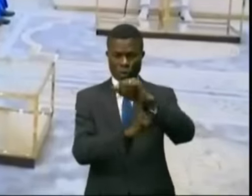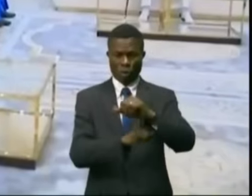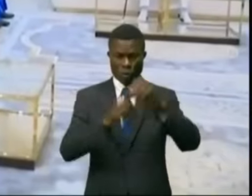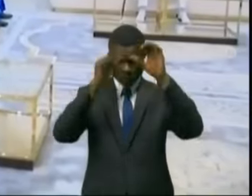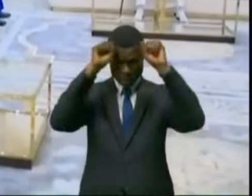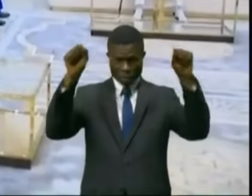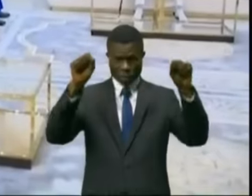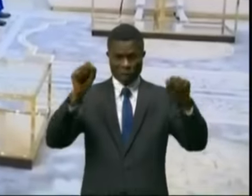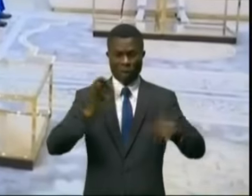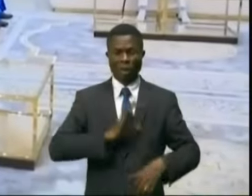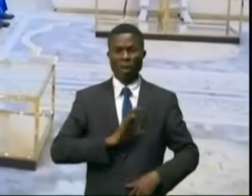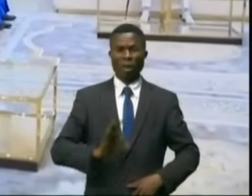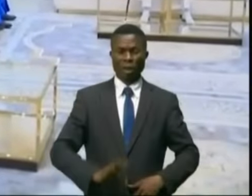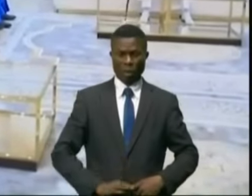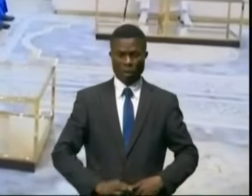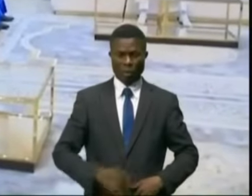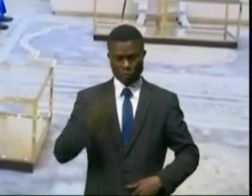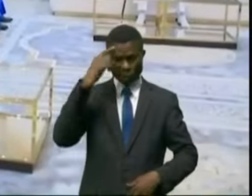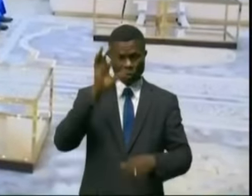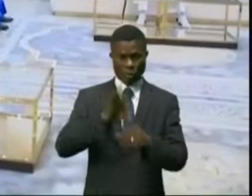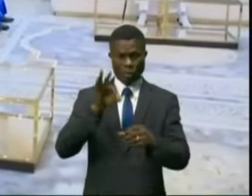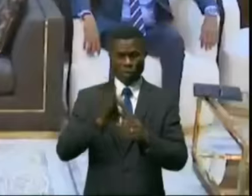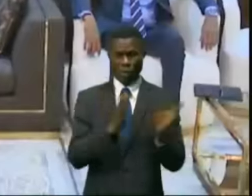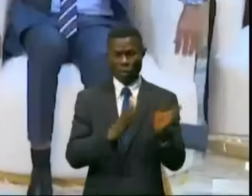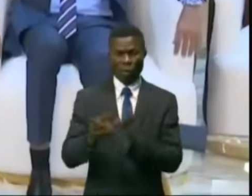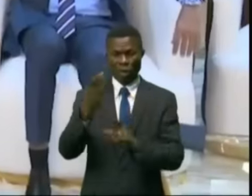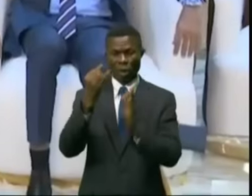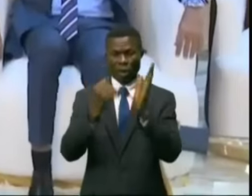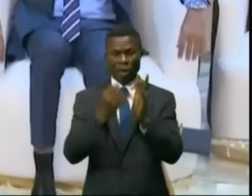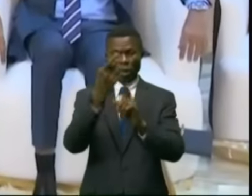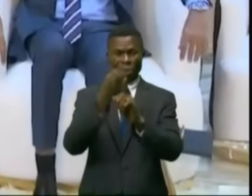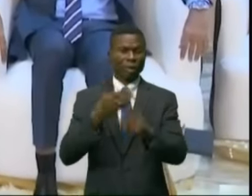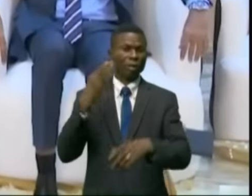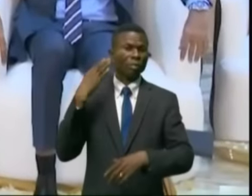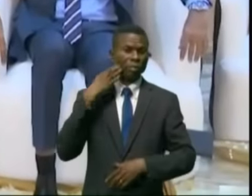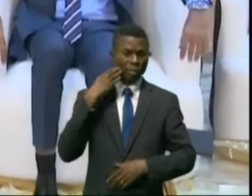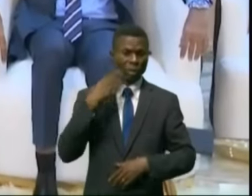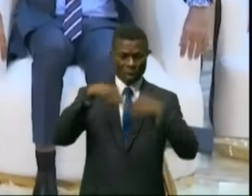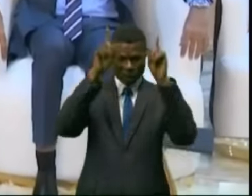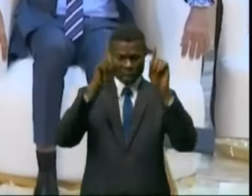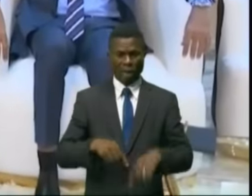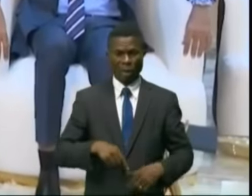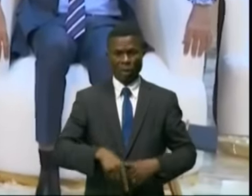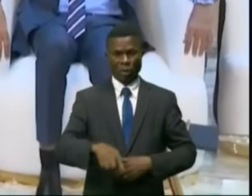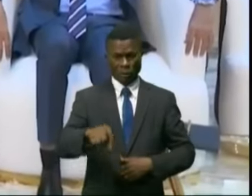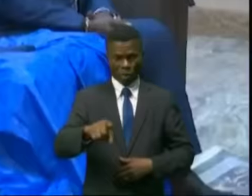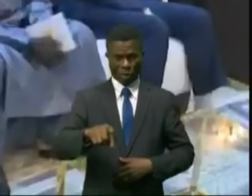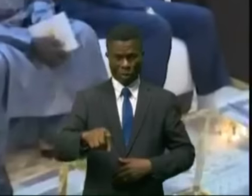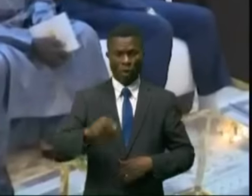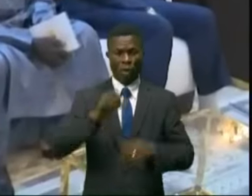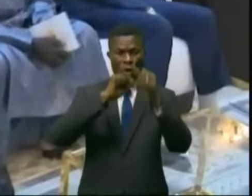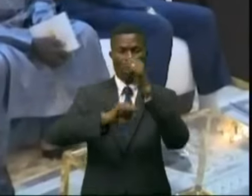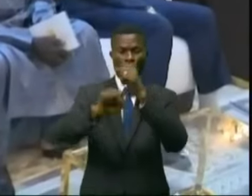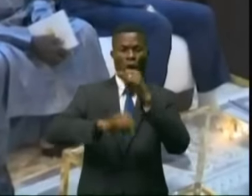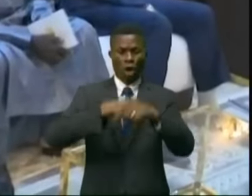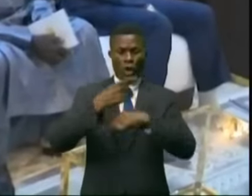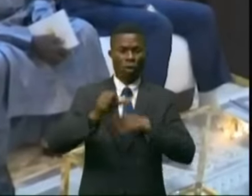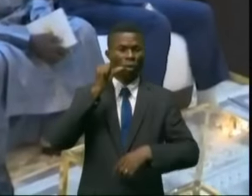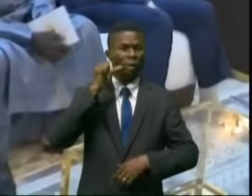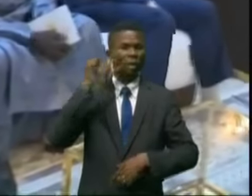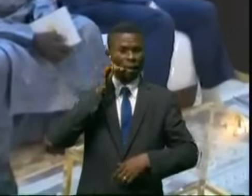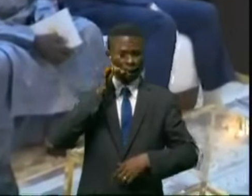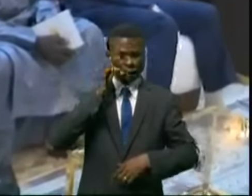président Tshisekedi. Quant aux élections prévues le 6 mai de cette année et dont la campagne a été lancée hier,